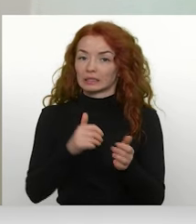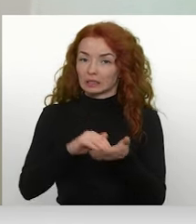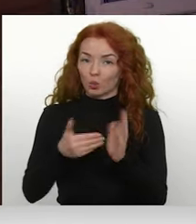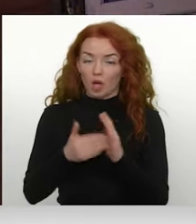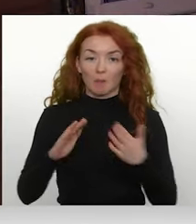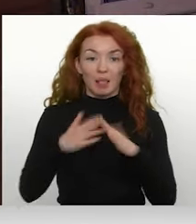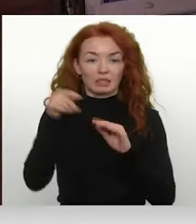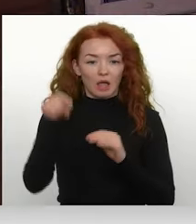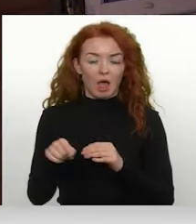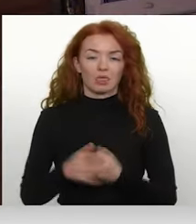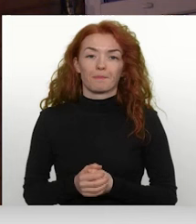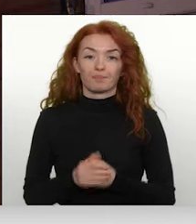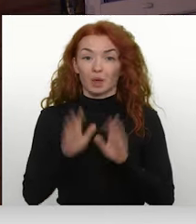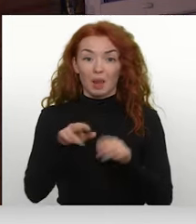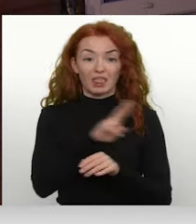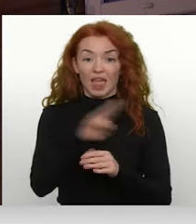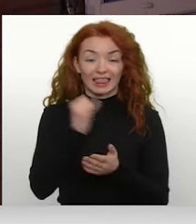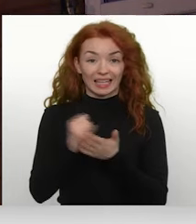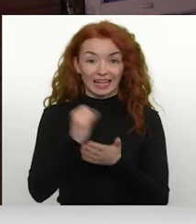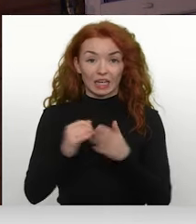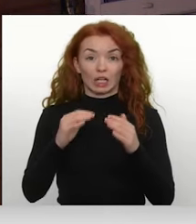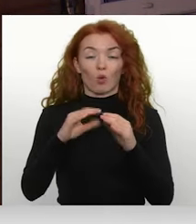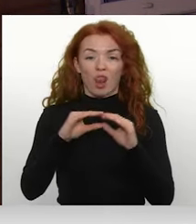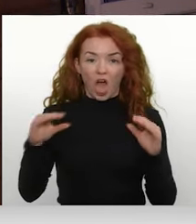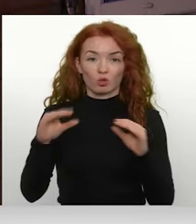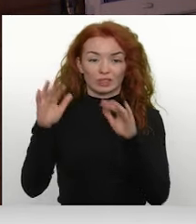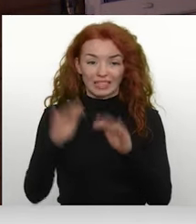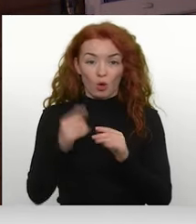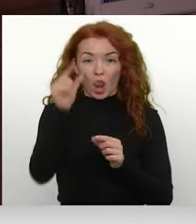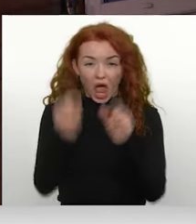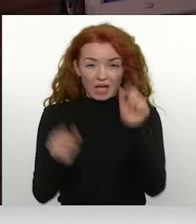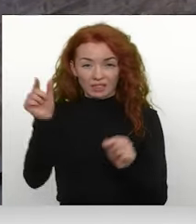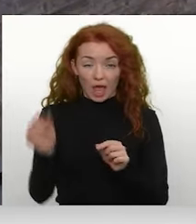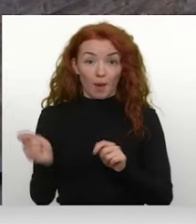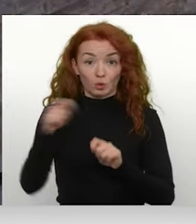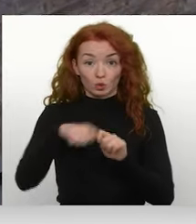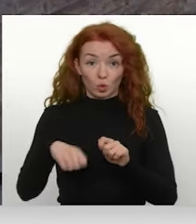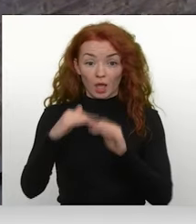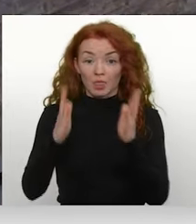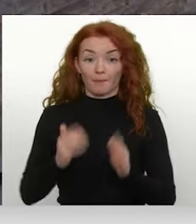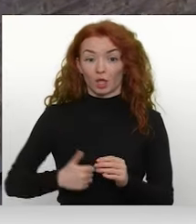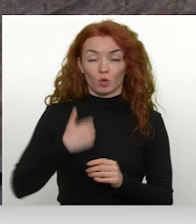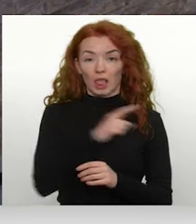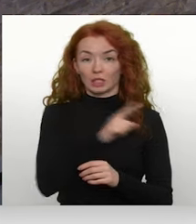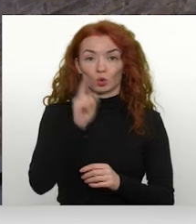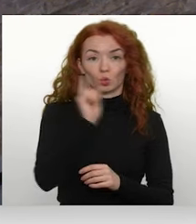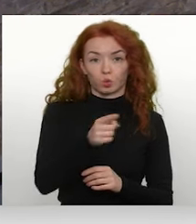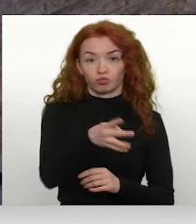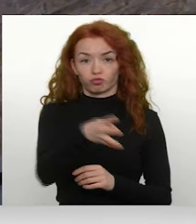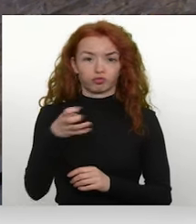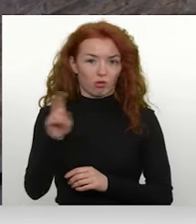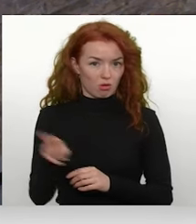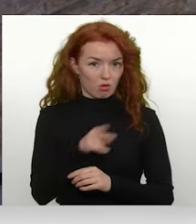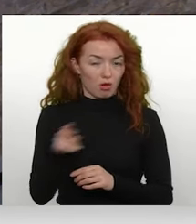pilsētā. Par nenotīrītu sniegu, ledu un lāstakām sodas nam īpašniekiem varbūt līdz 1400 eiro.